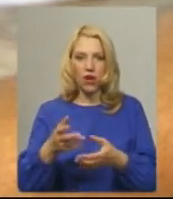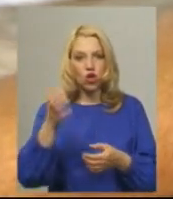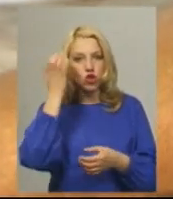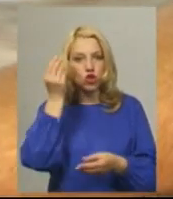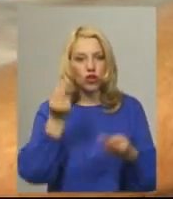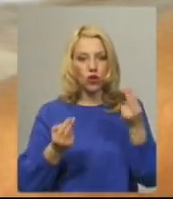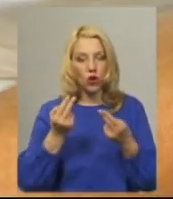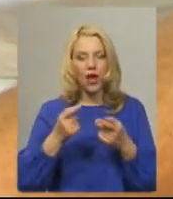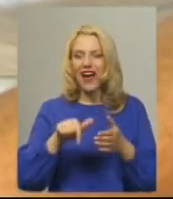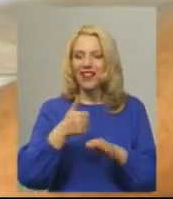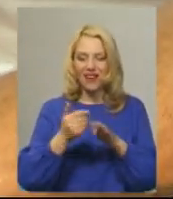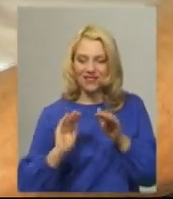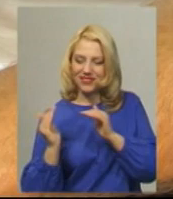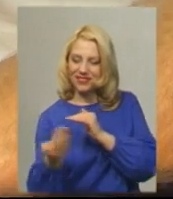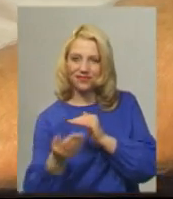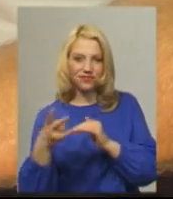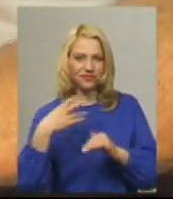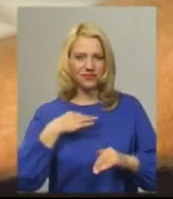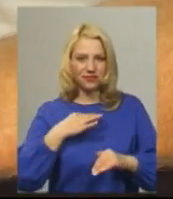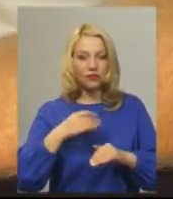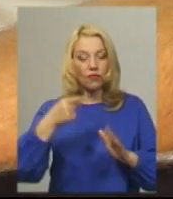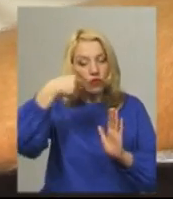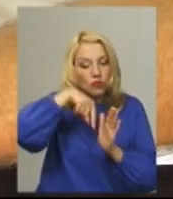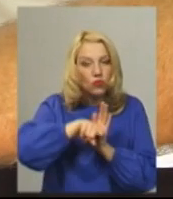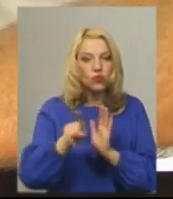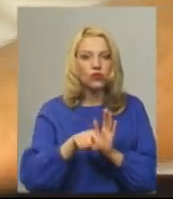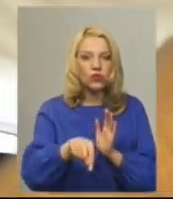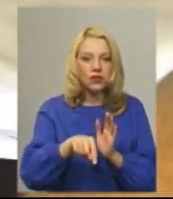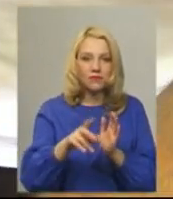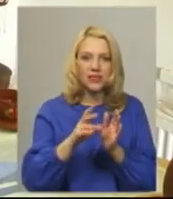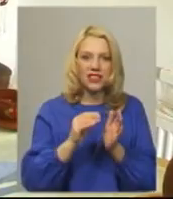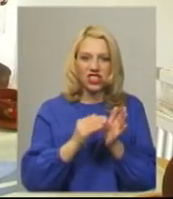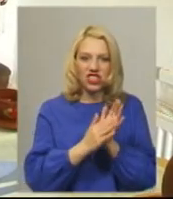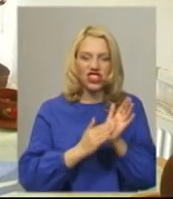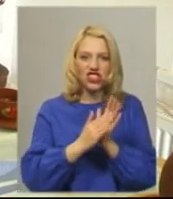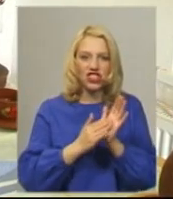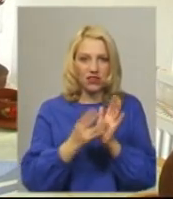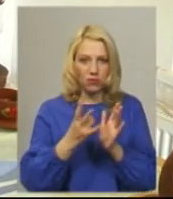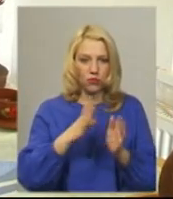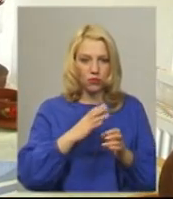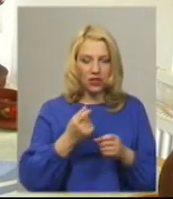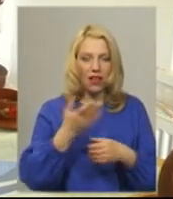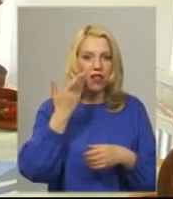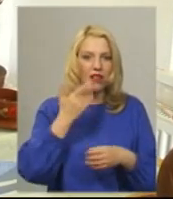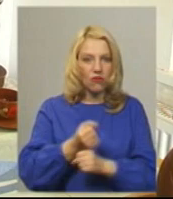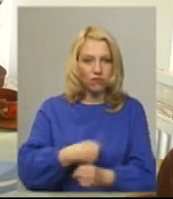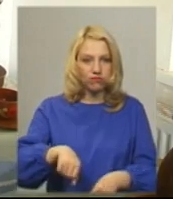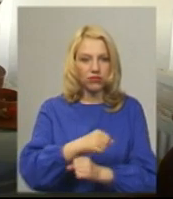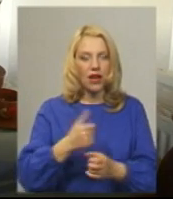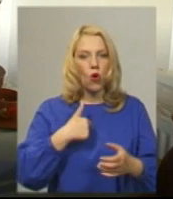ззовні, а всередині, бо там спеціальне екологічне напилення для створення шершавості поверхні. У мене є спеціальний